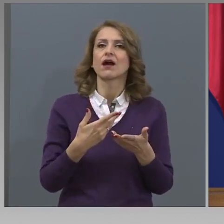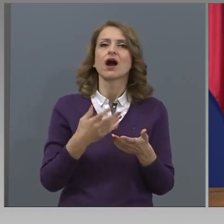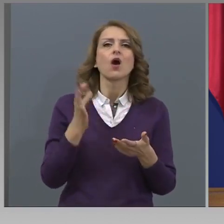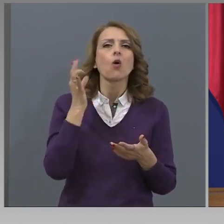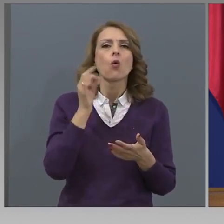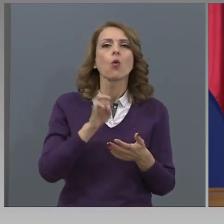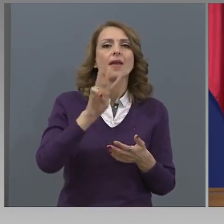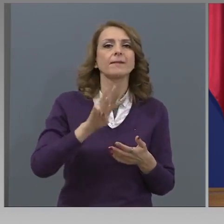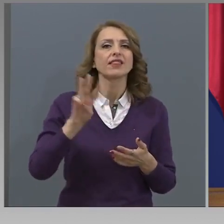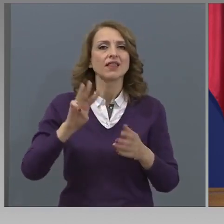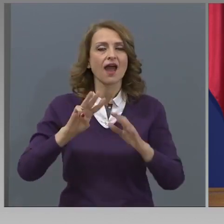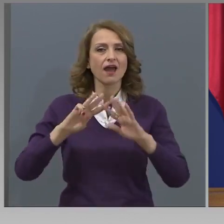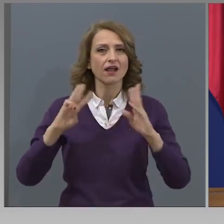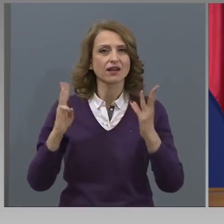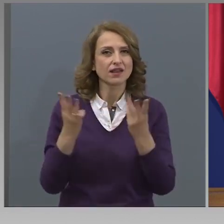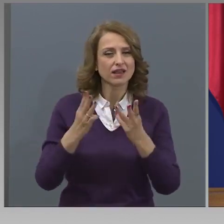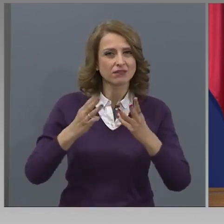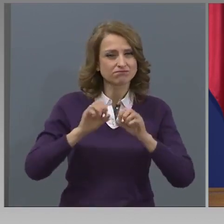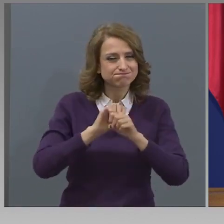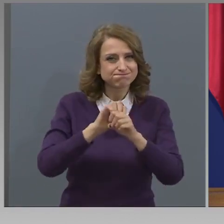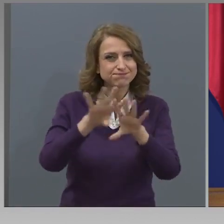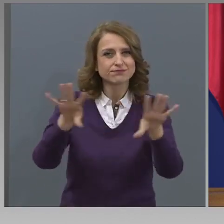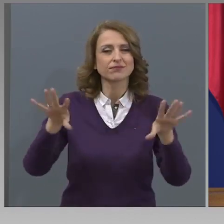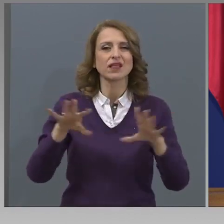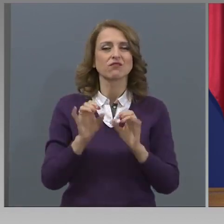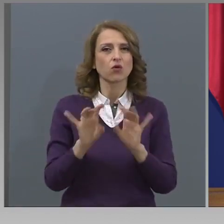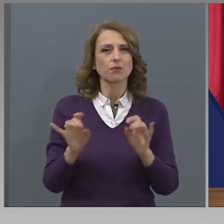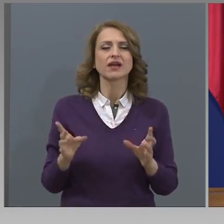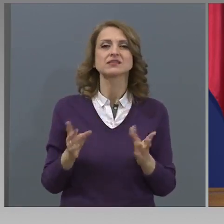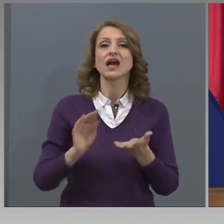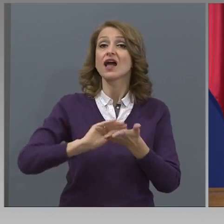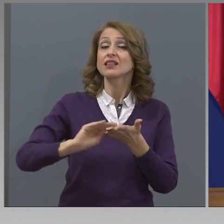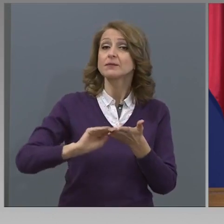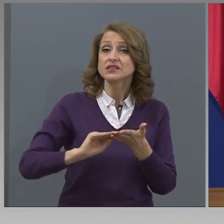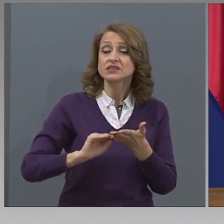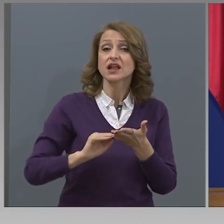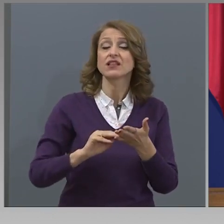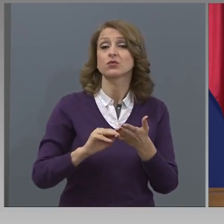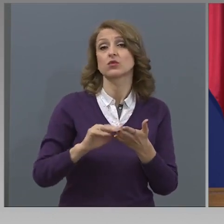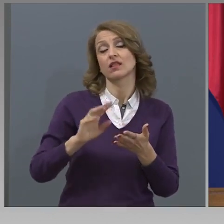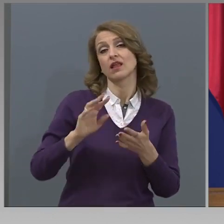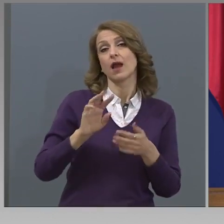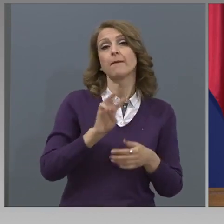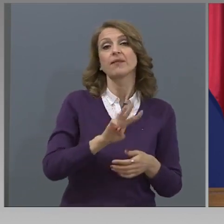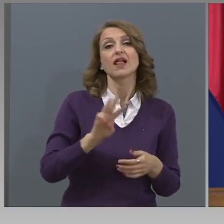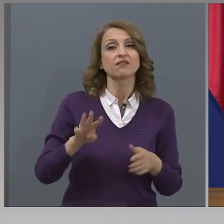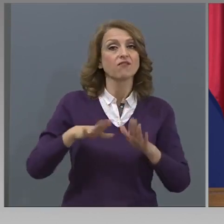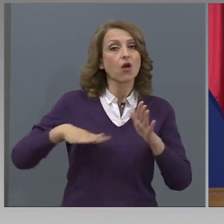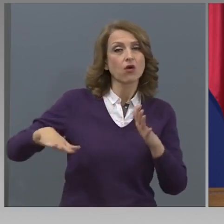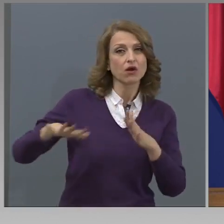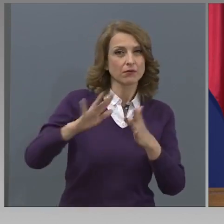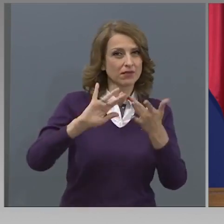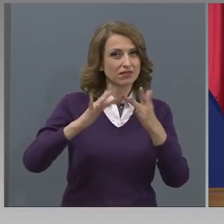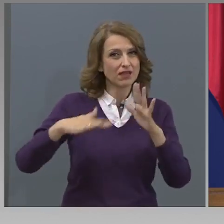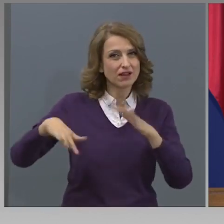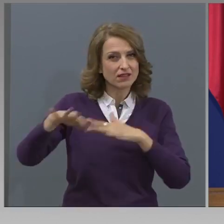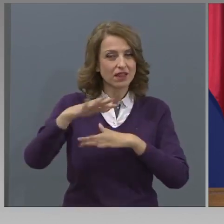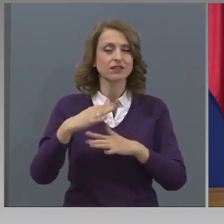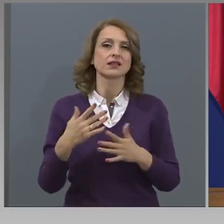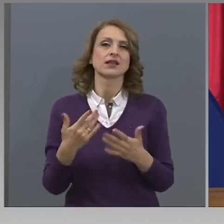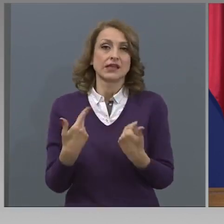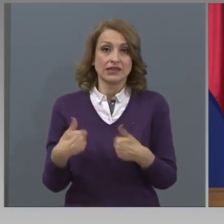уебинари имаше, много администратори на платформи също така помогнаха. това, което ние направихме е да